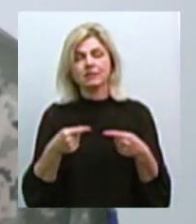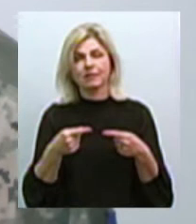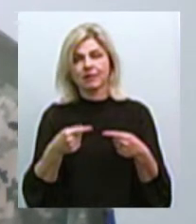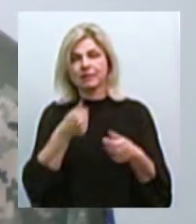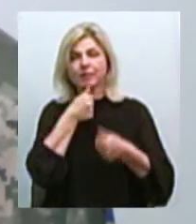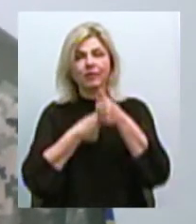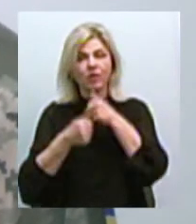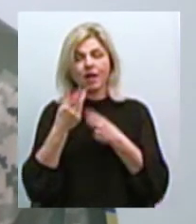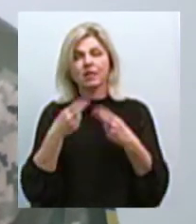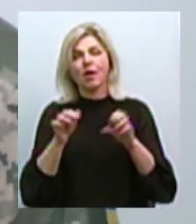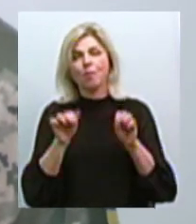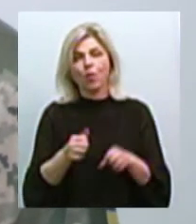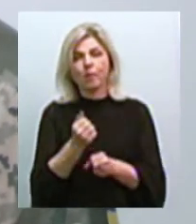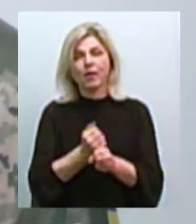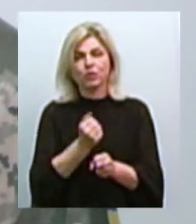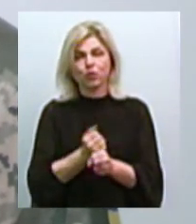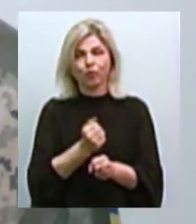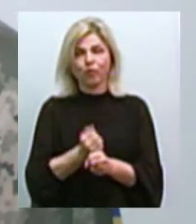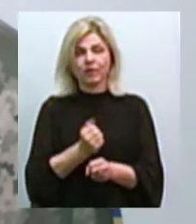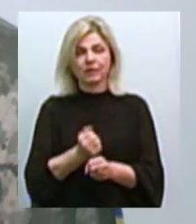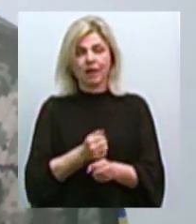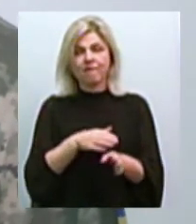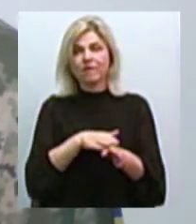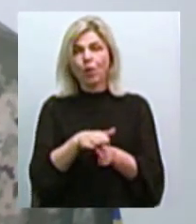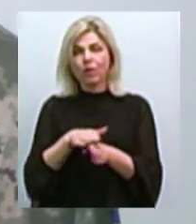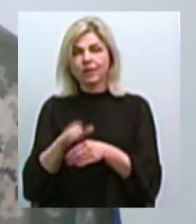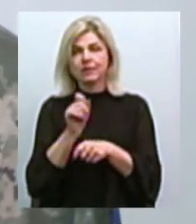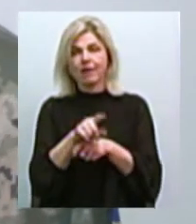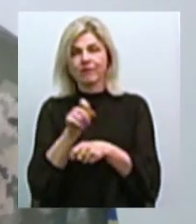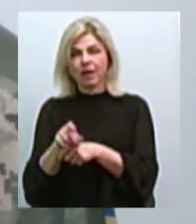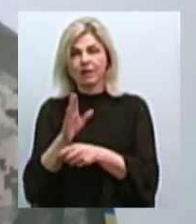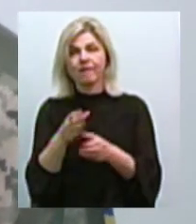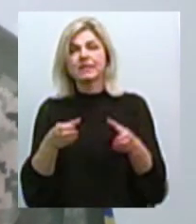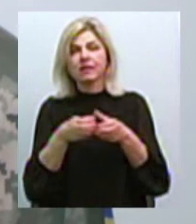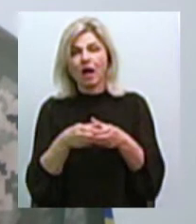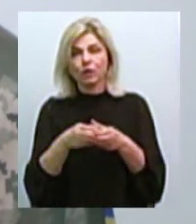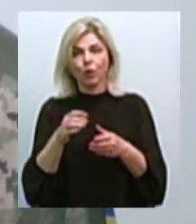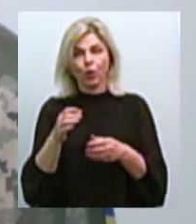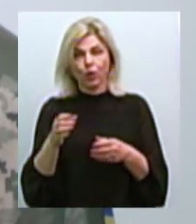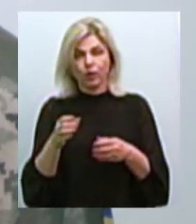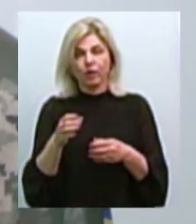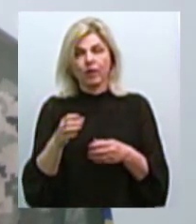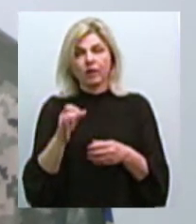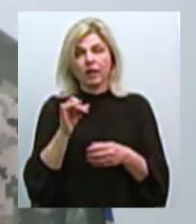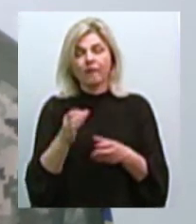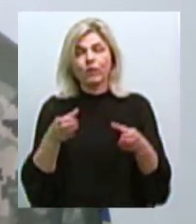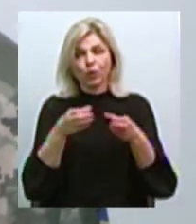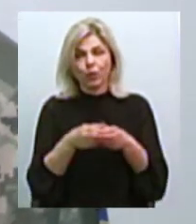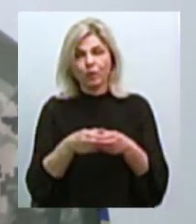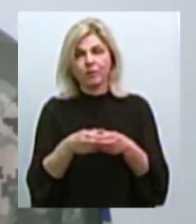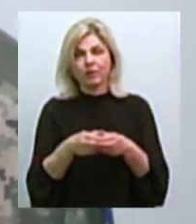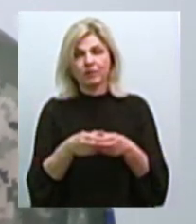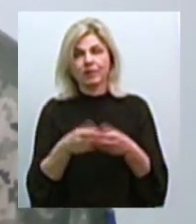відпрацьовувати виконання завдання в складі групи. В групі, які